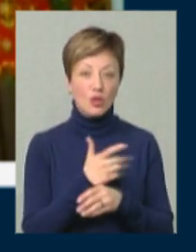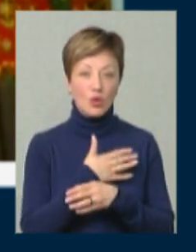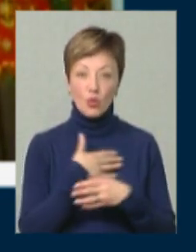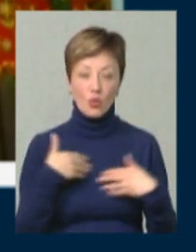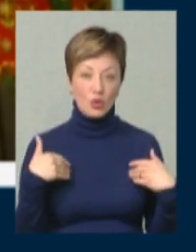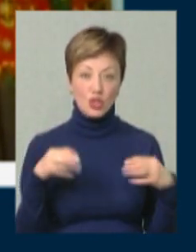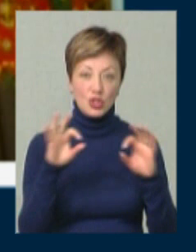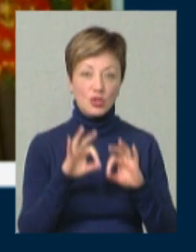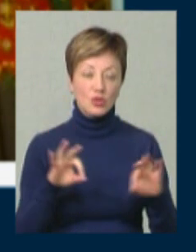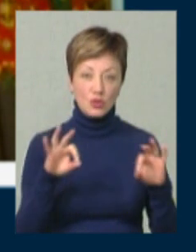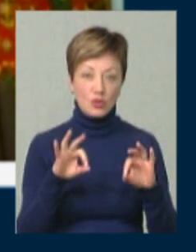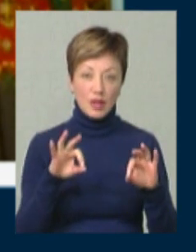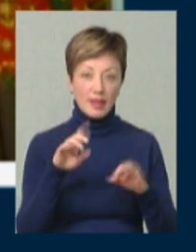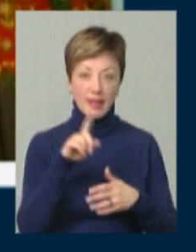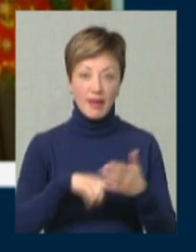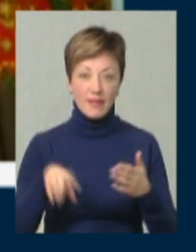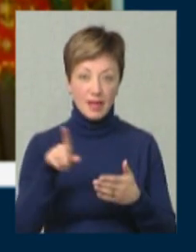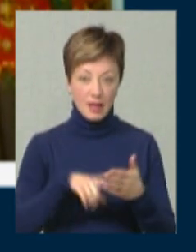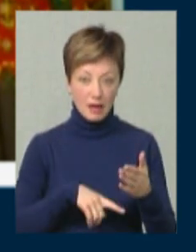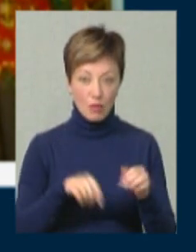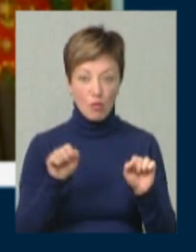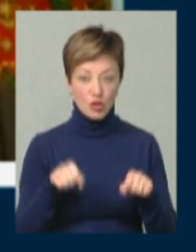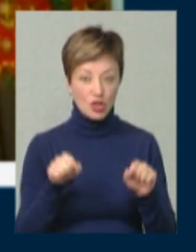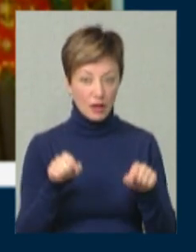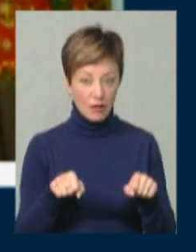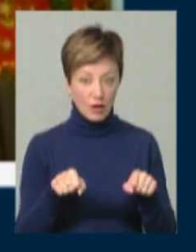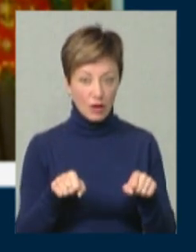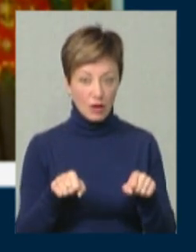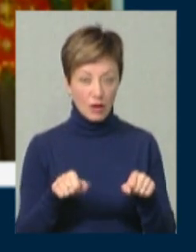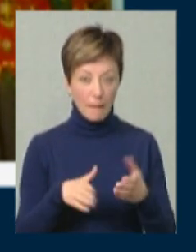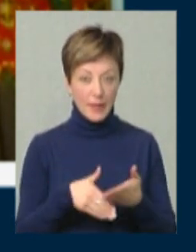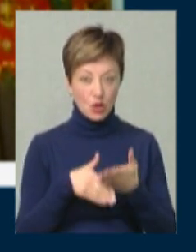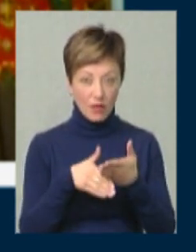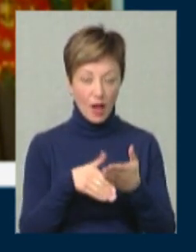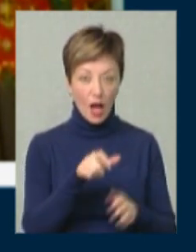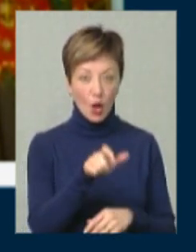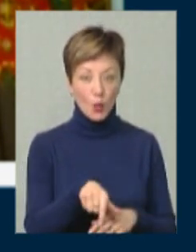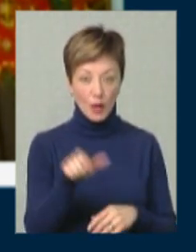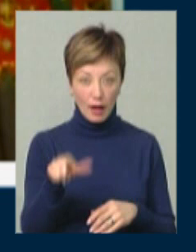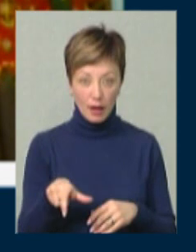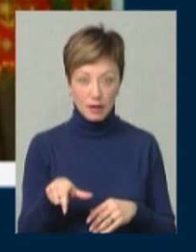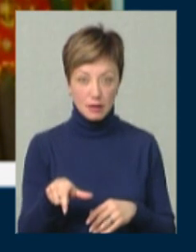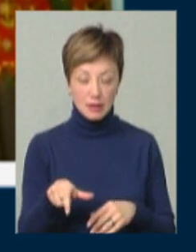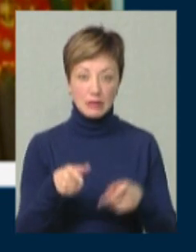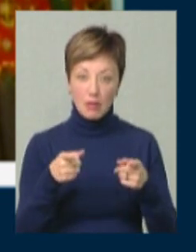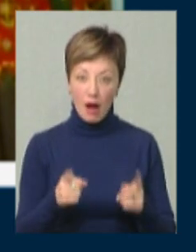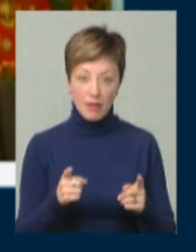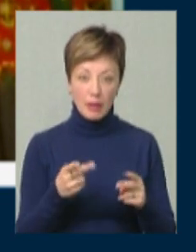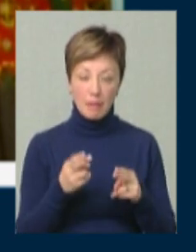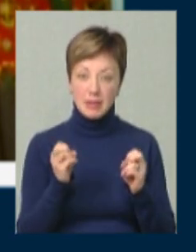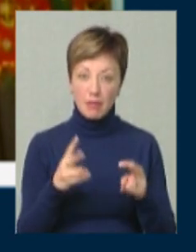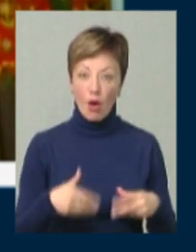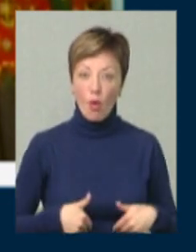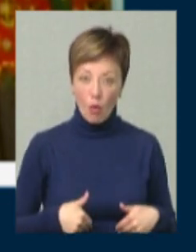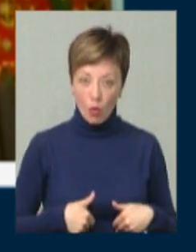не хочуть нічого, нівщо не вірять. Можливо, підштовхне людей справді небезпека,